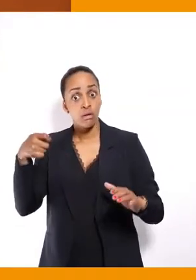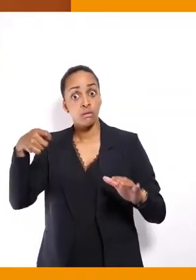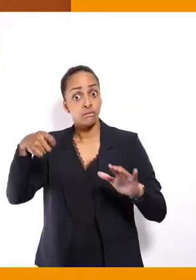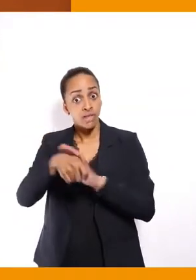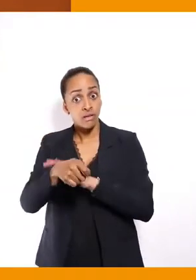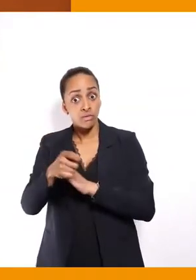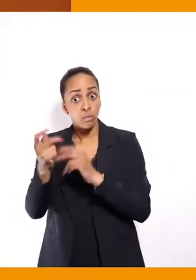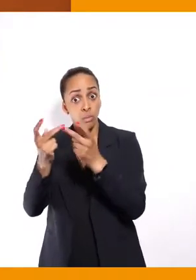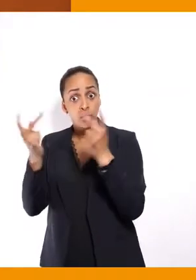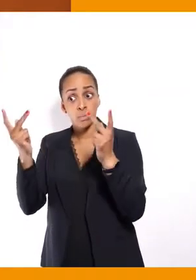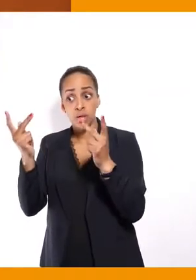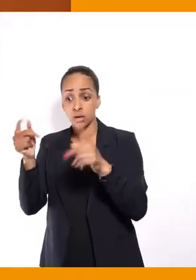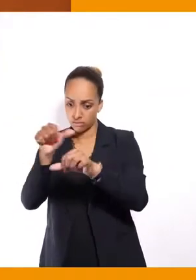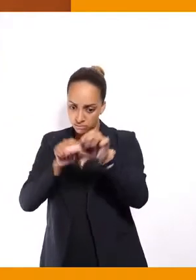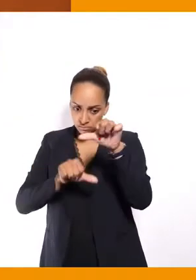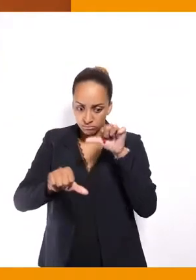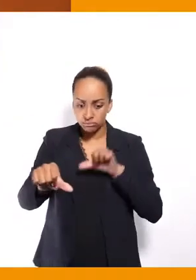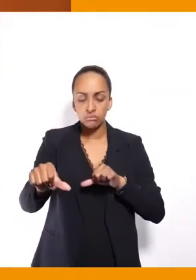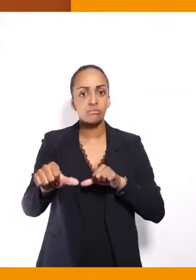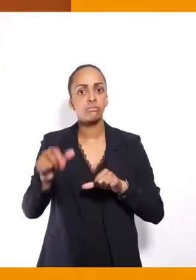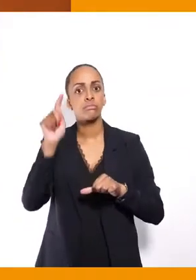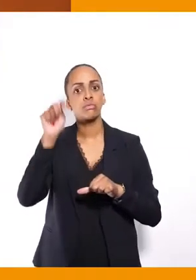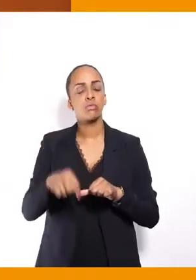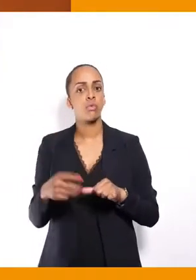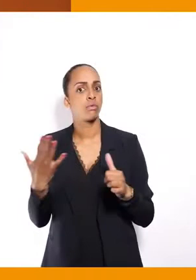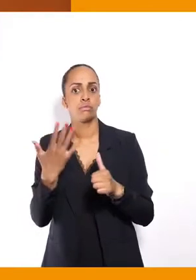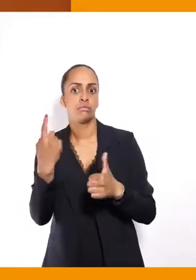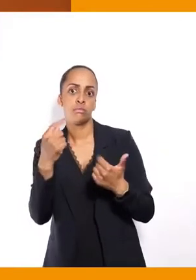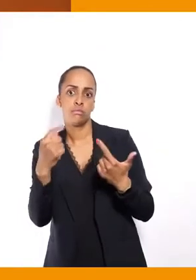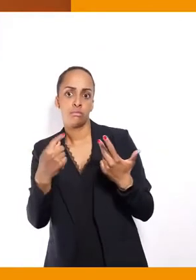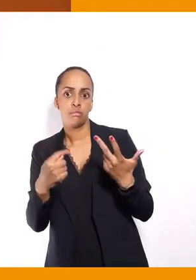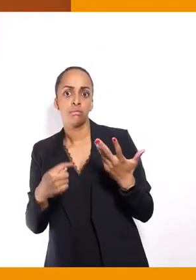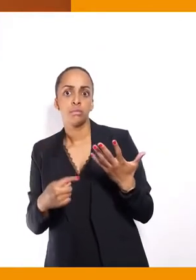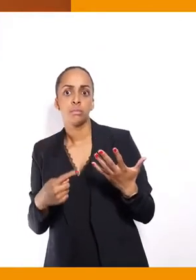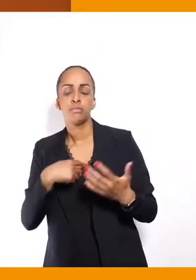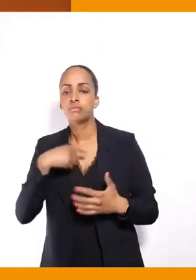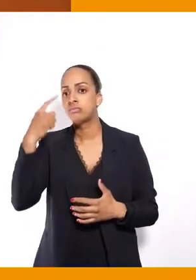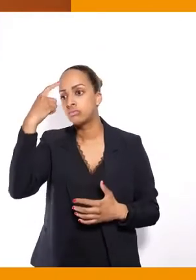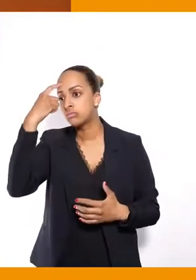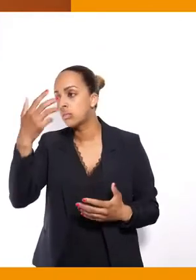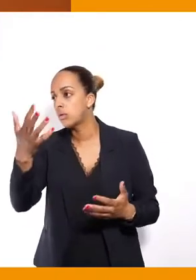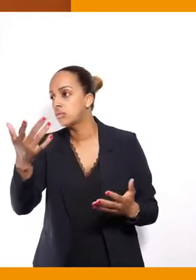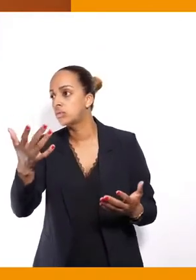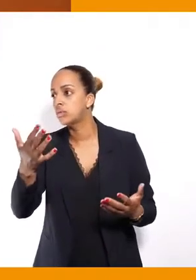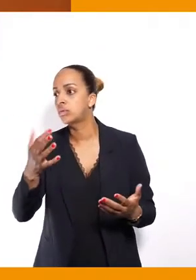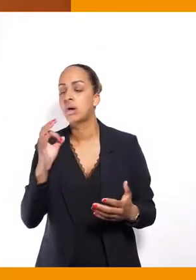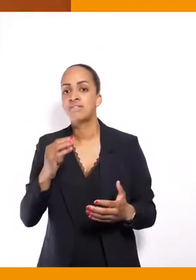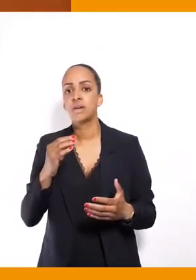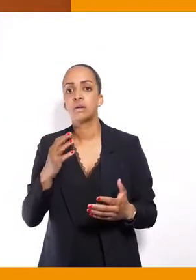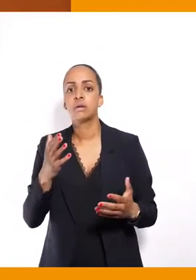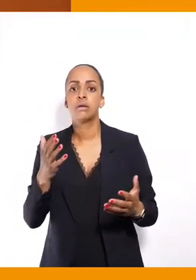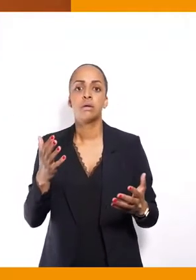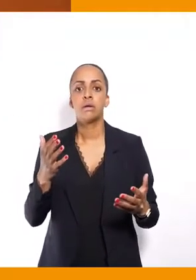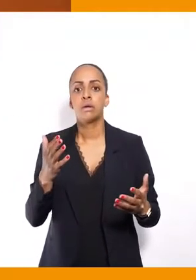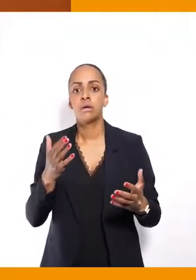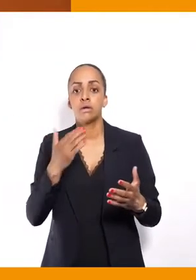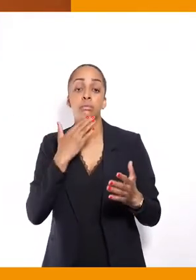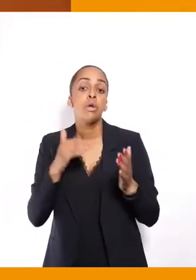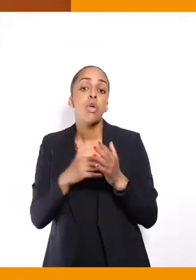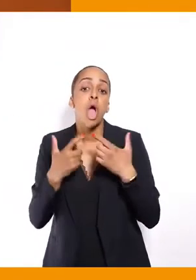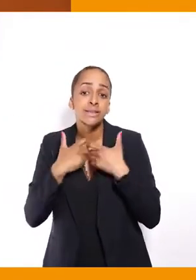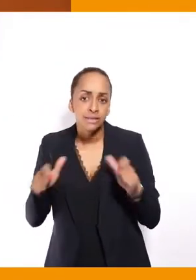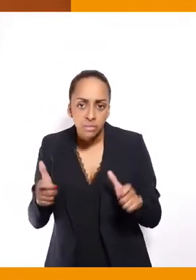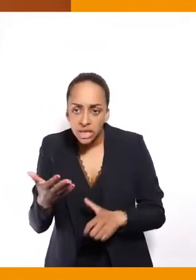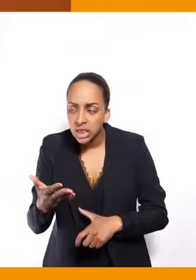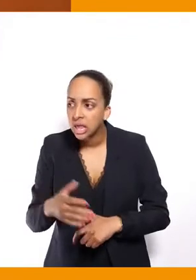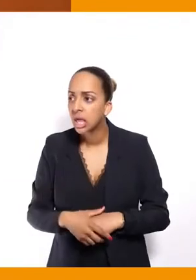des obligations que nous avons pour les autres acteurs publics. Je pense au référentiel général d'amélioration de l'accessibilité, le RG2A,